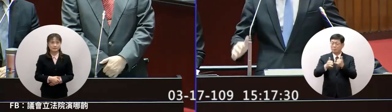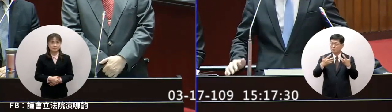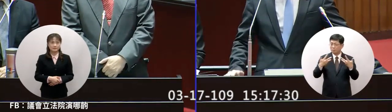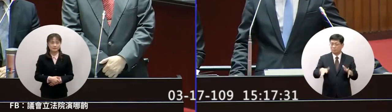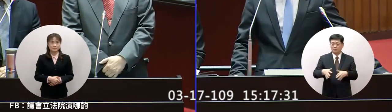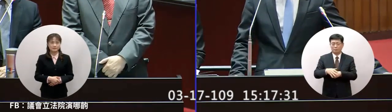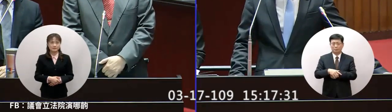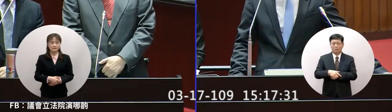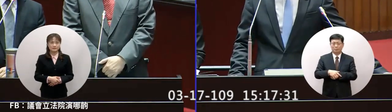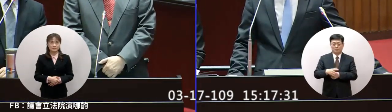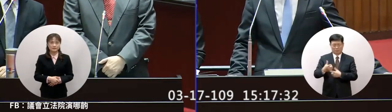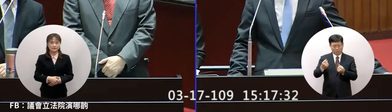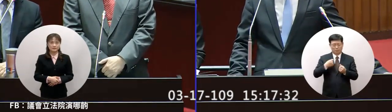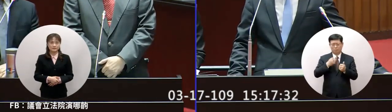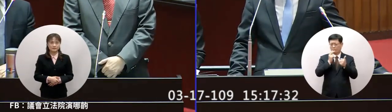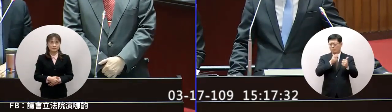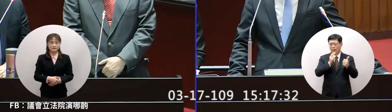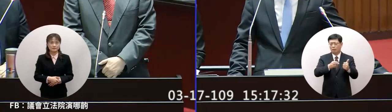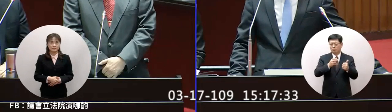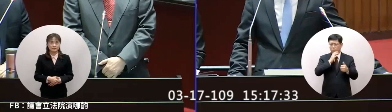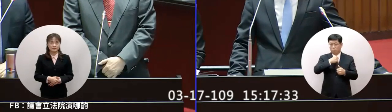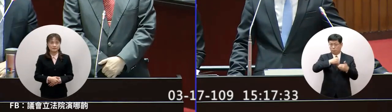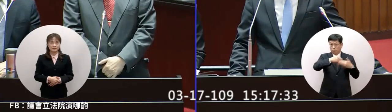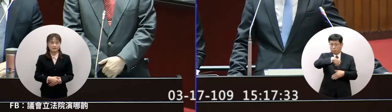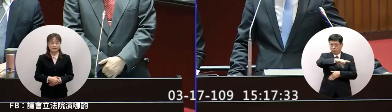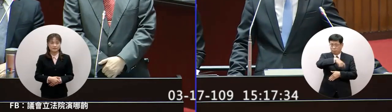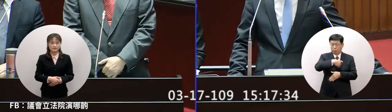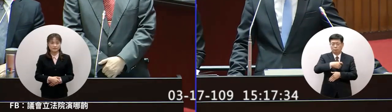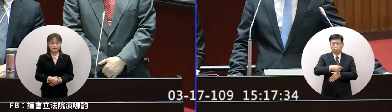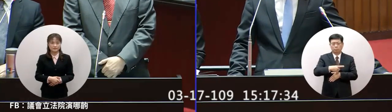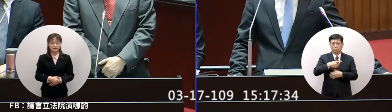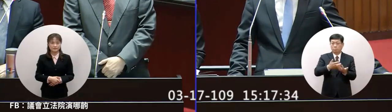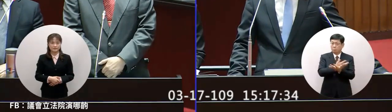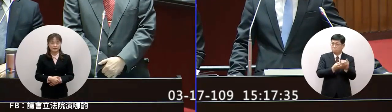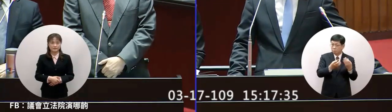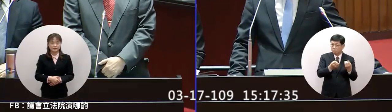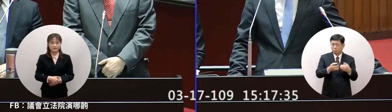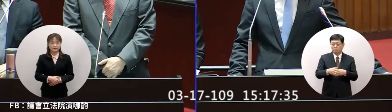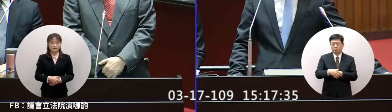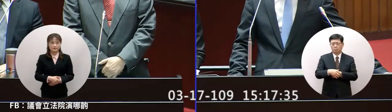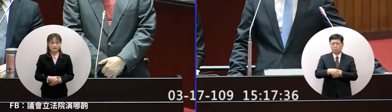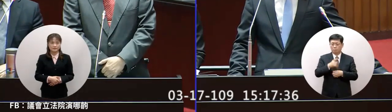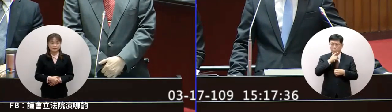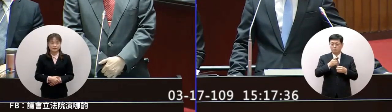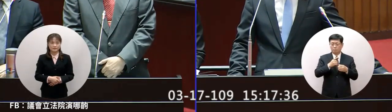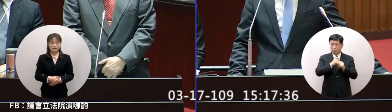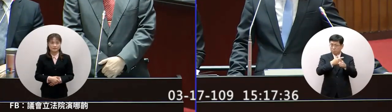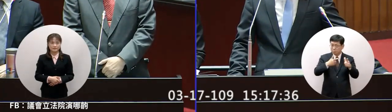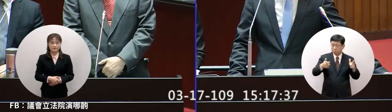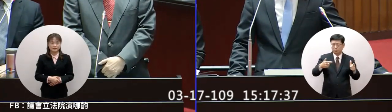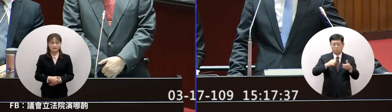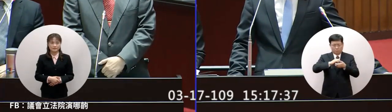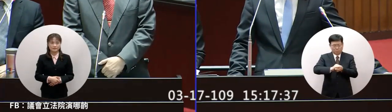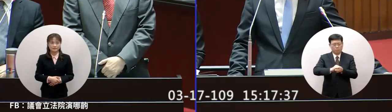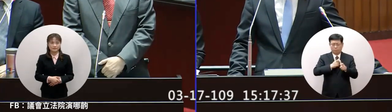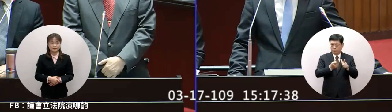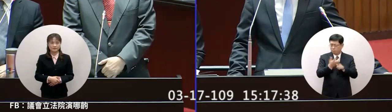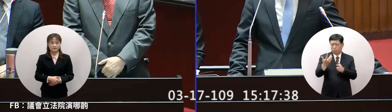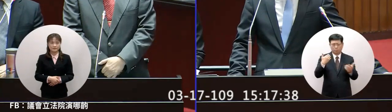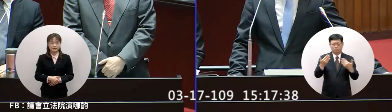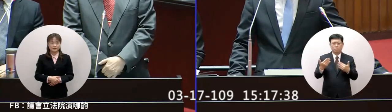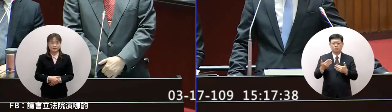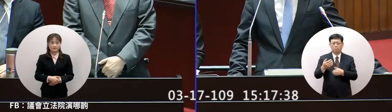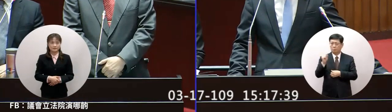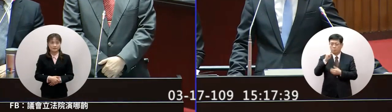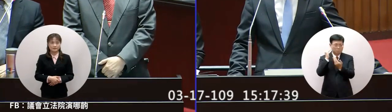有多少人在要求兩岸之間進行的協商進行的談判必須要透明